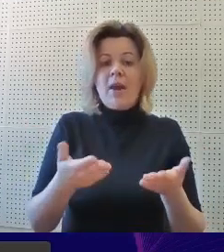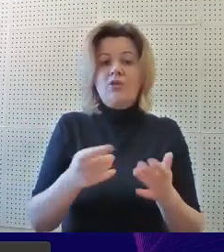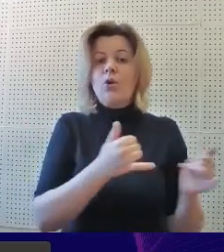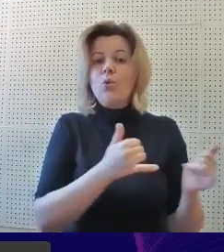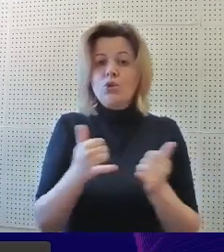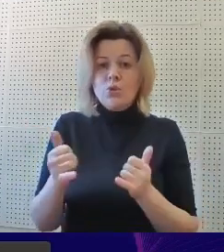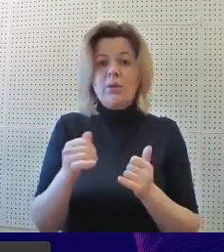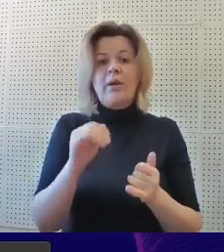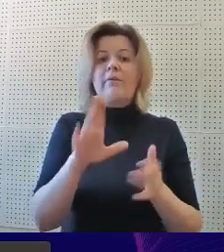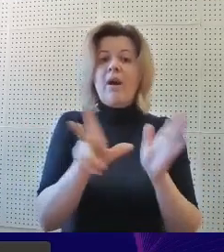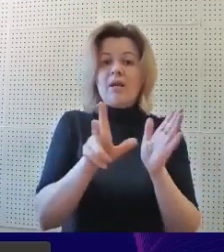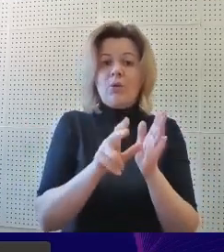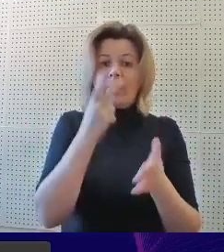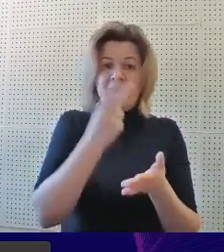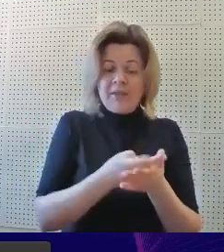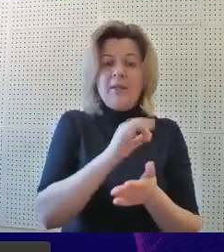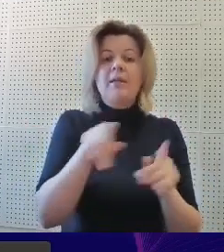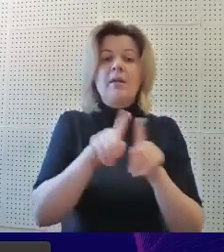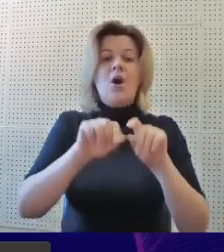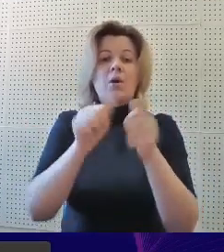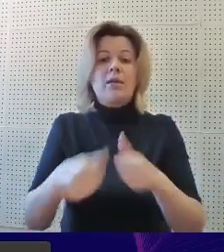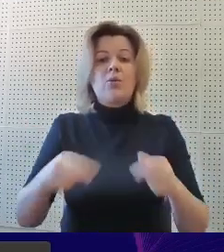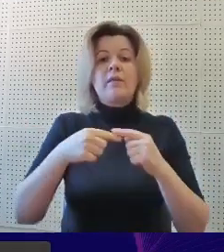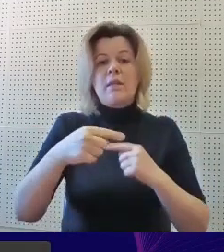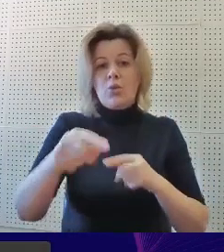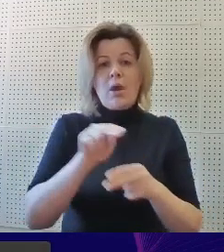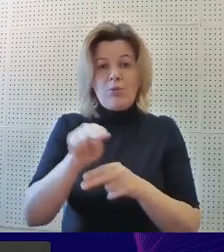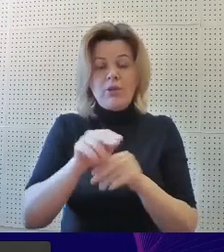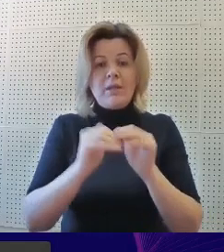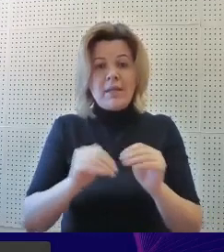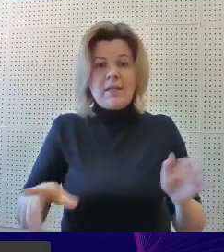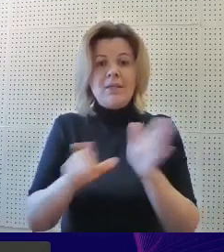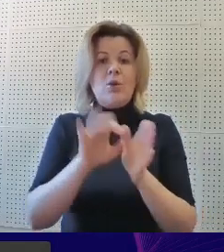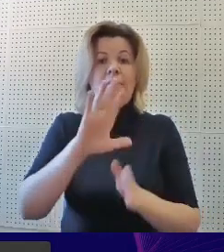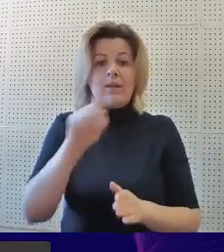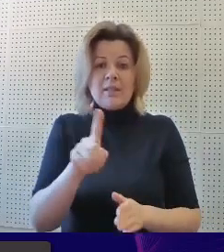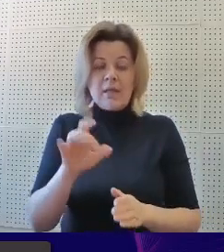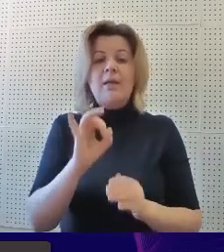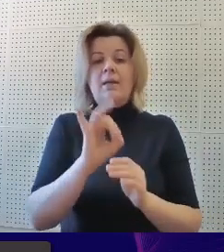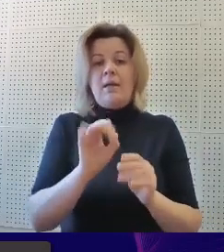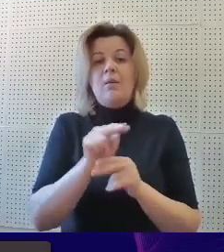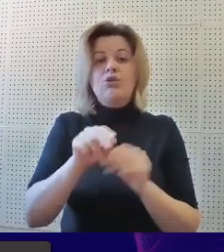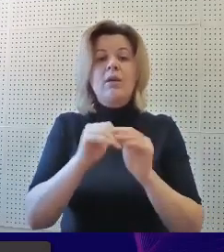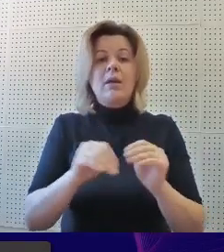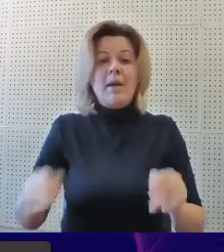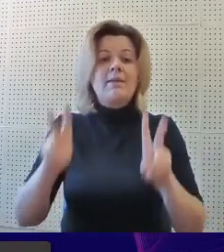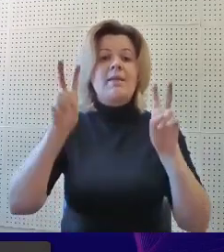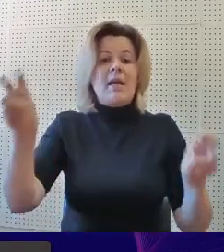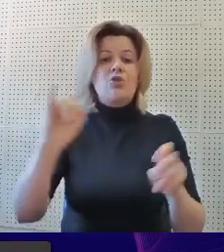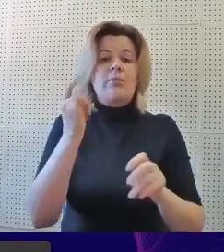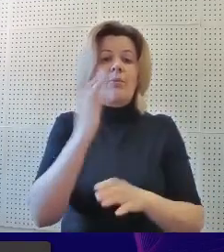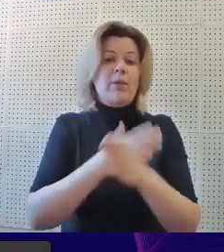Предоставляются услуги в электронном виде и организовано дистанционное обучение детей с ОВЗ и ребят со